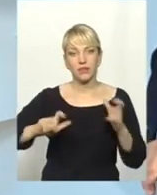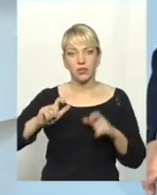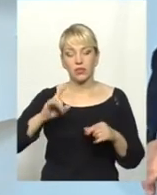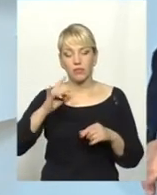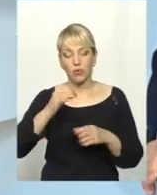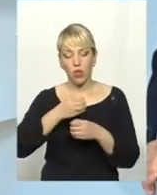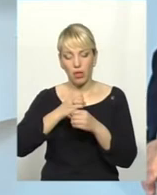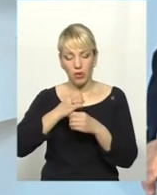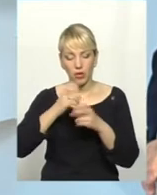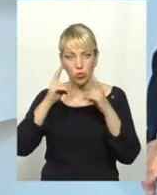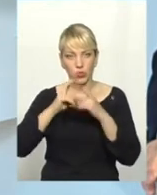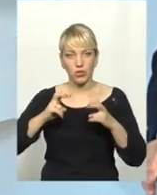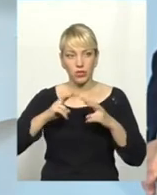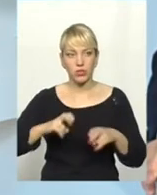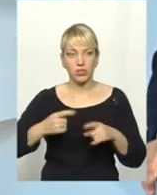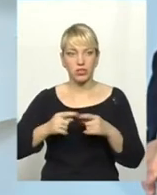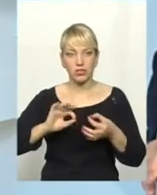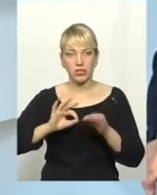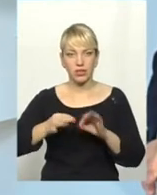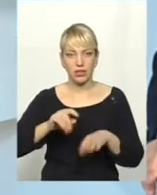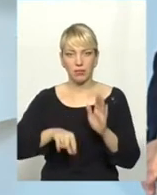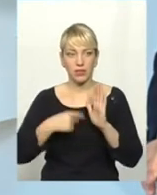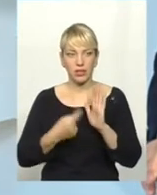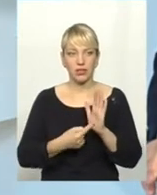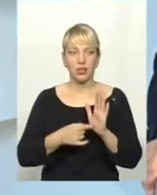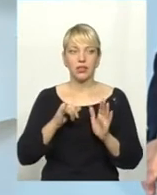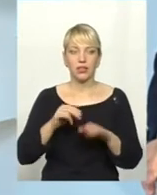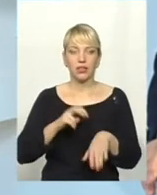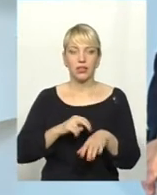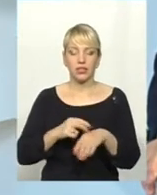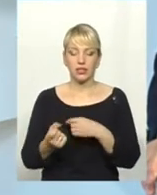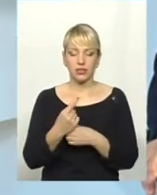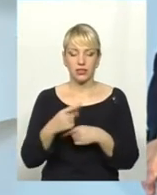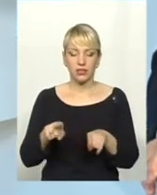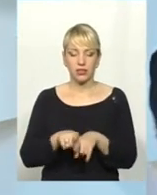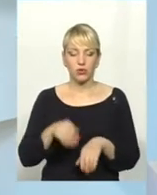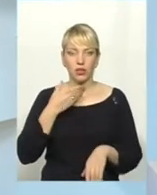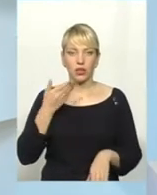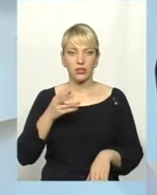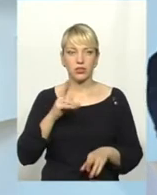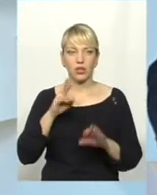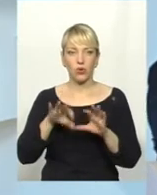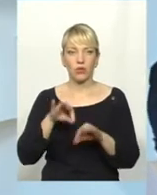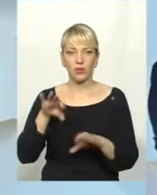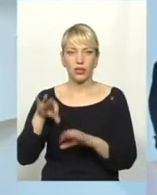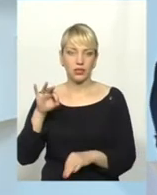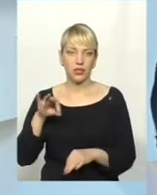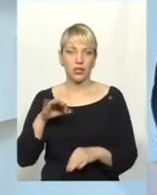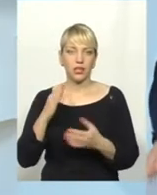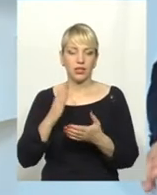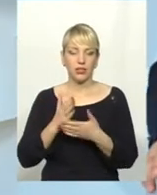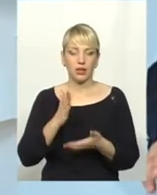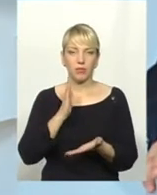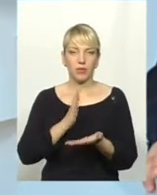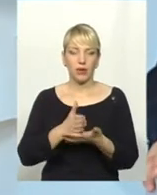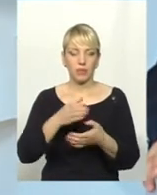лабораторну діагностику і пишуть. А це складне питання. І лікарі заказали таку лекцію. Як обрати? Є пряма